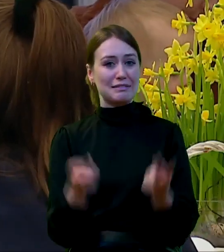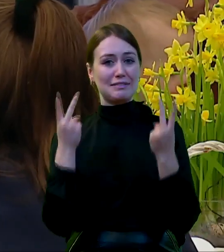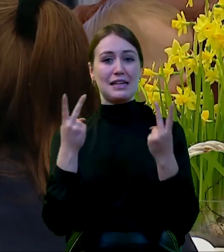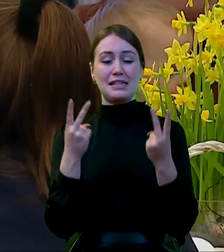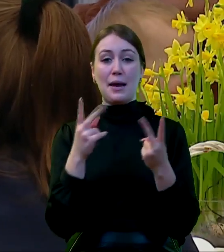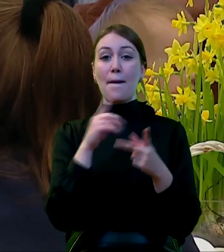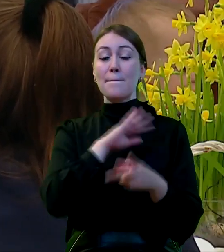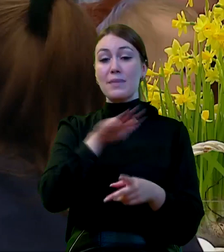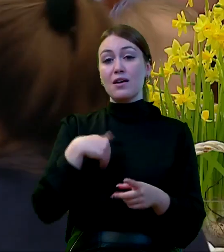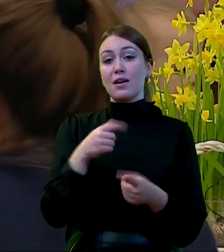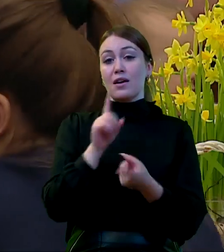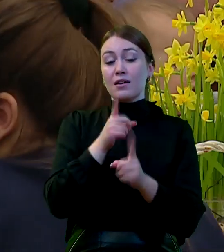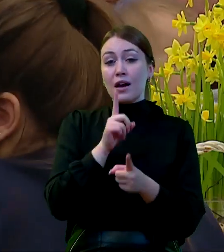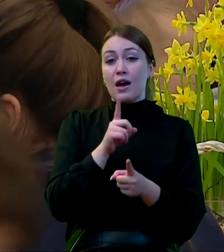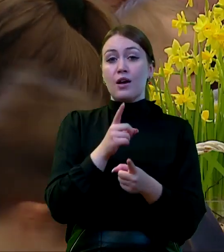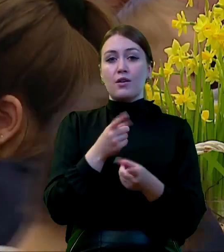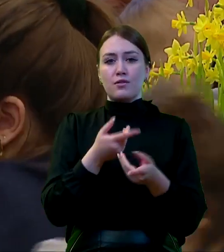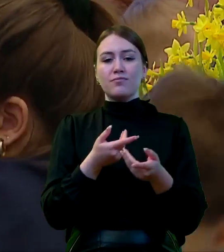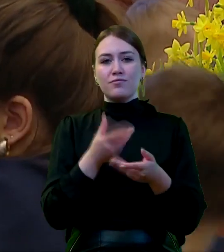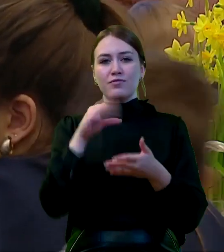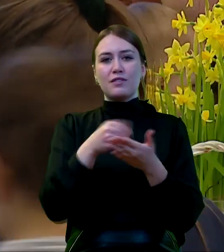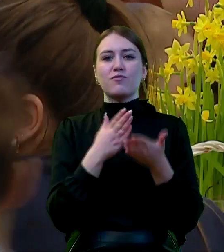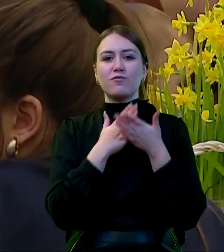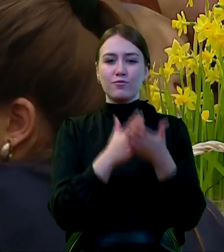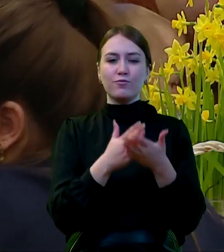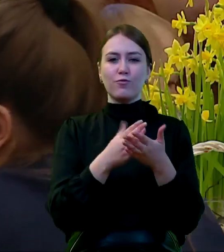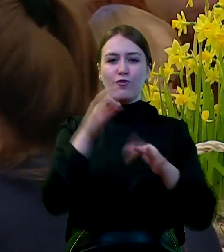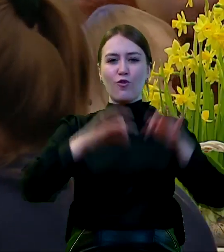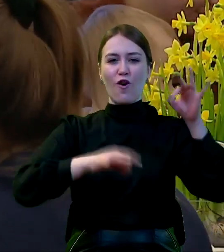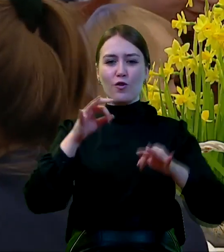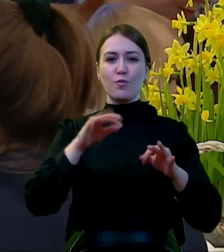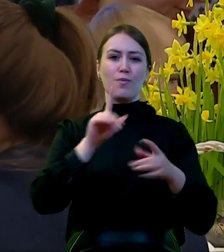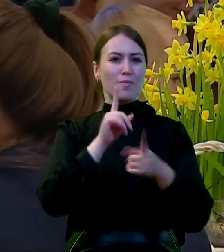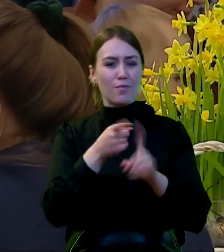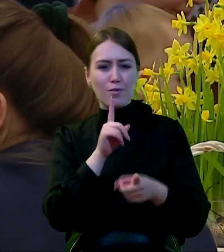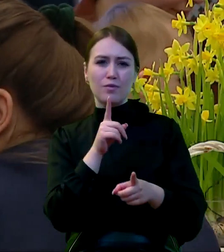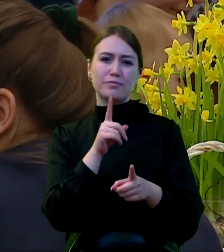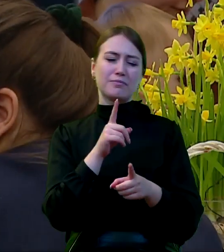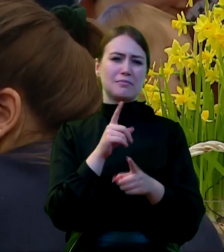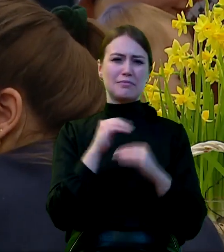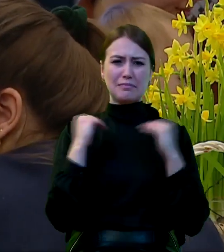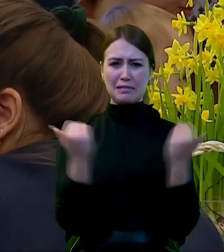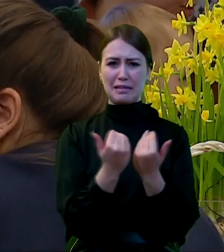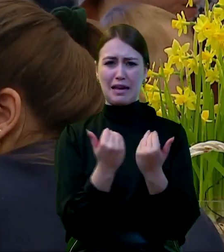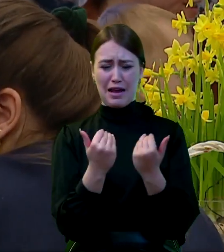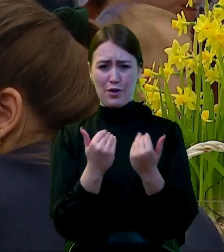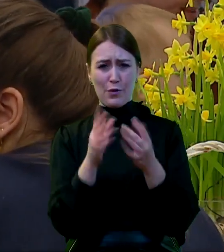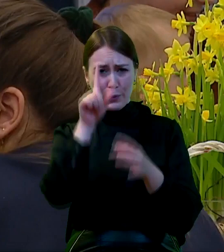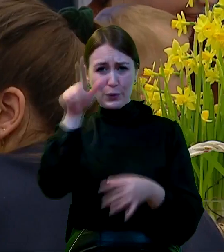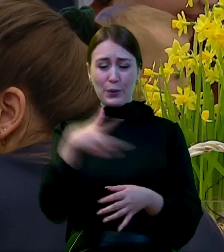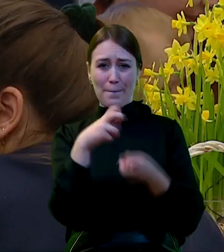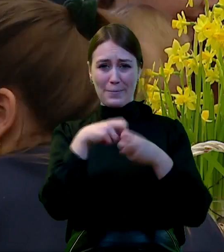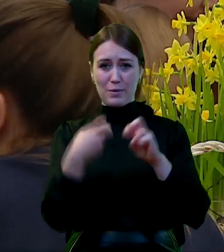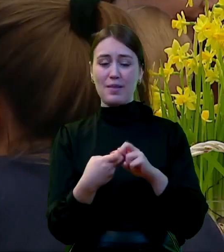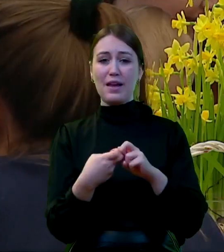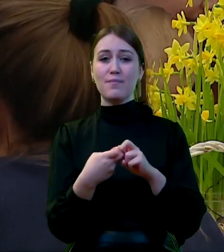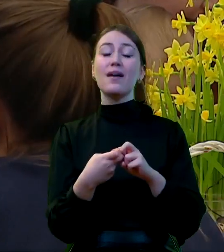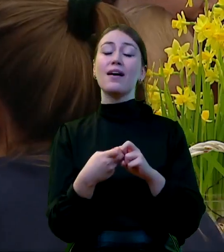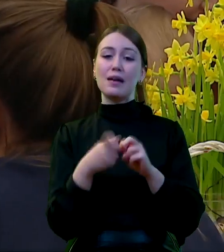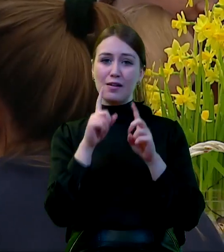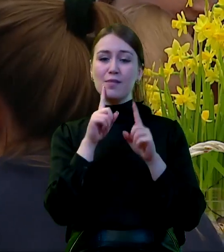rozmawiając nieraz właśnie na forum Rady Rodziny o różnych problemach, o różnych wyzwaniach, widzimy bardzo wyraźnie, że właśnie